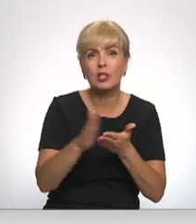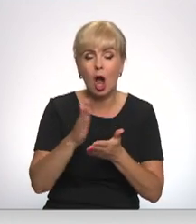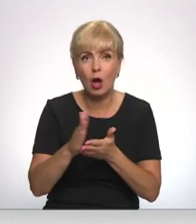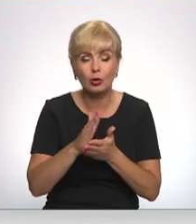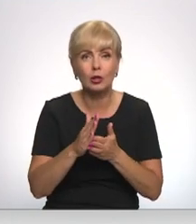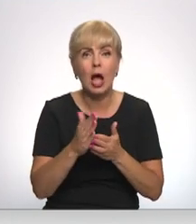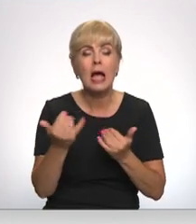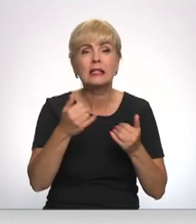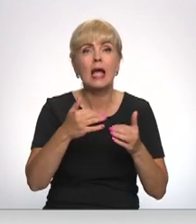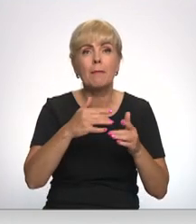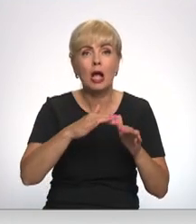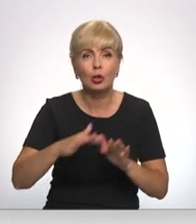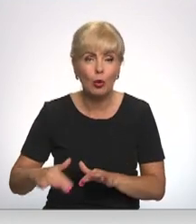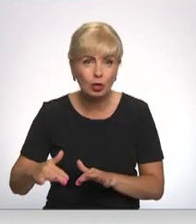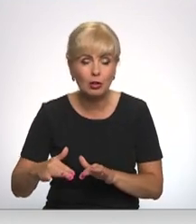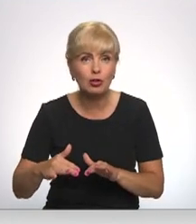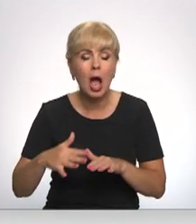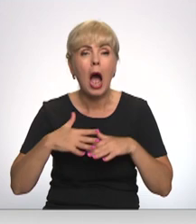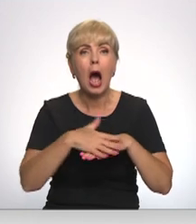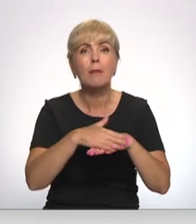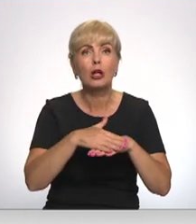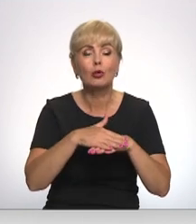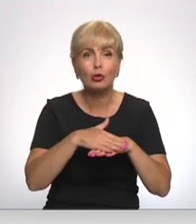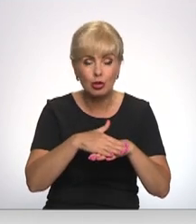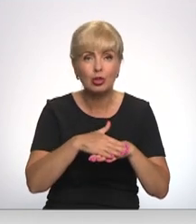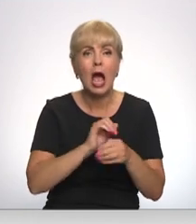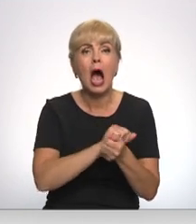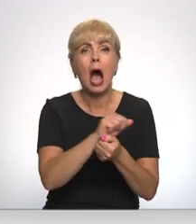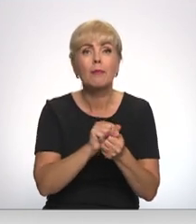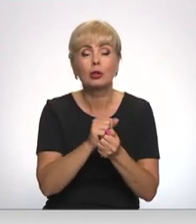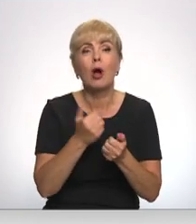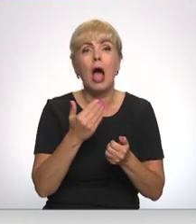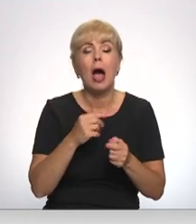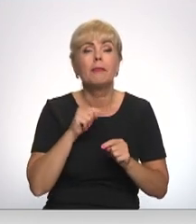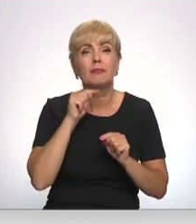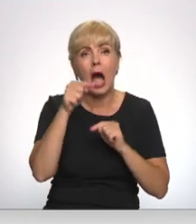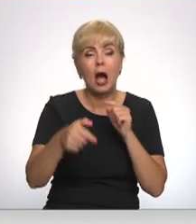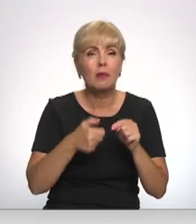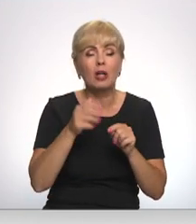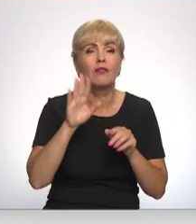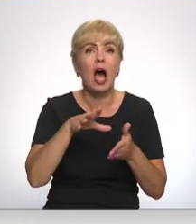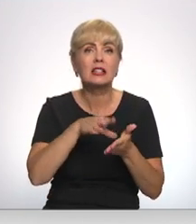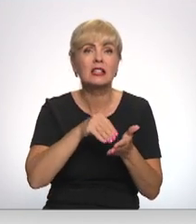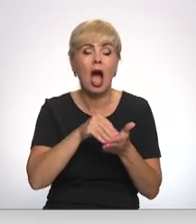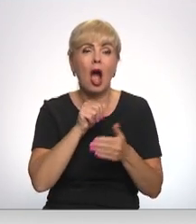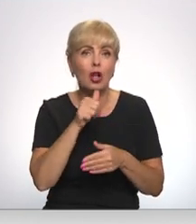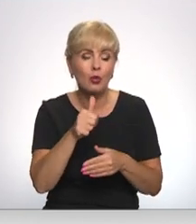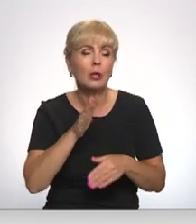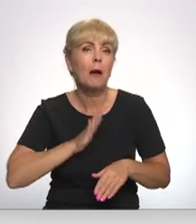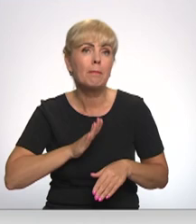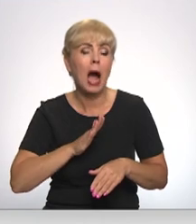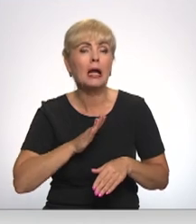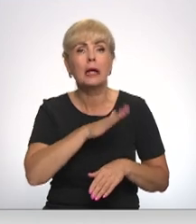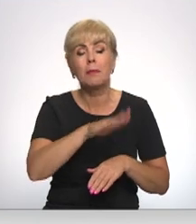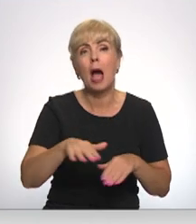drupināšana, armatūras utilizēšana, un pēc mēra teiktā nākam, ka šeit varētu zaļot zāli un būt pagaidu bērnu